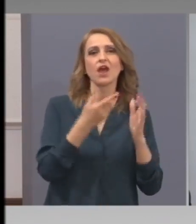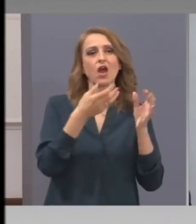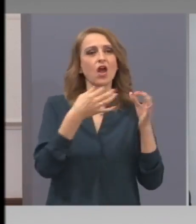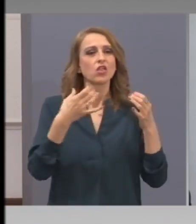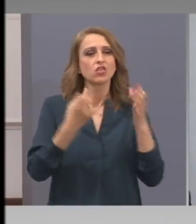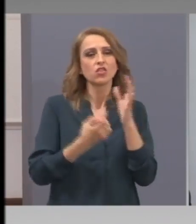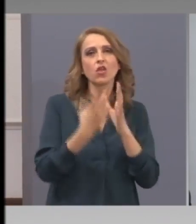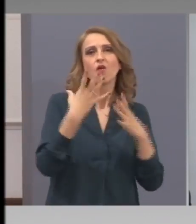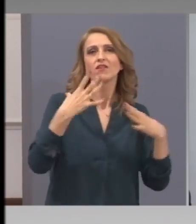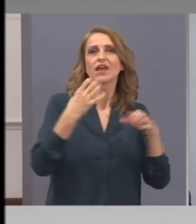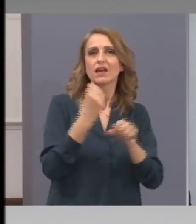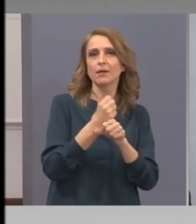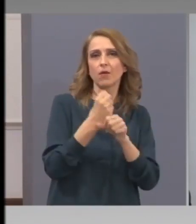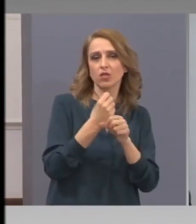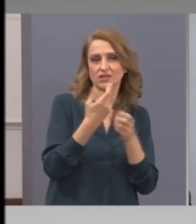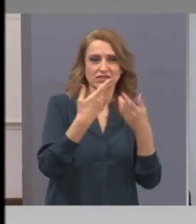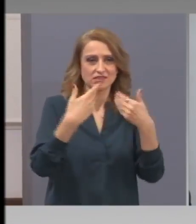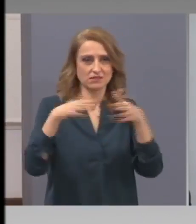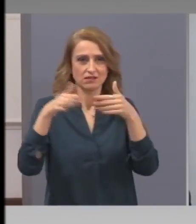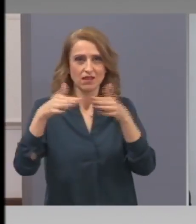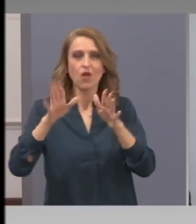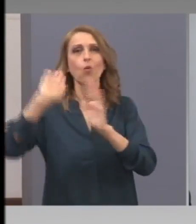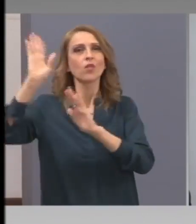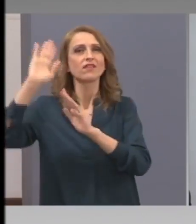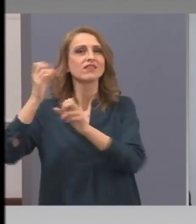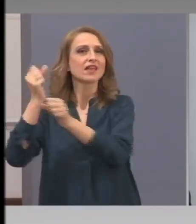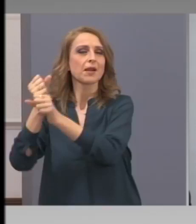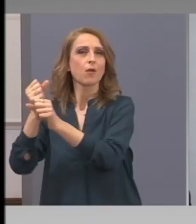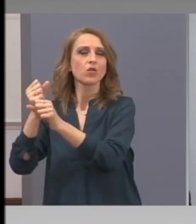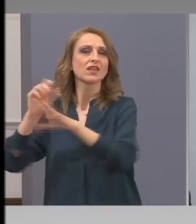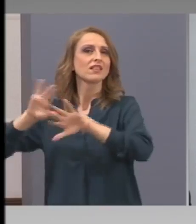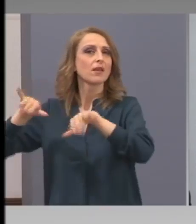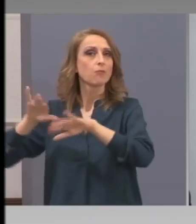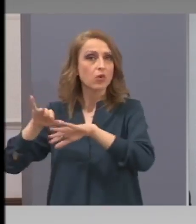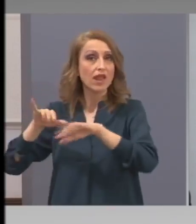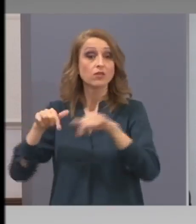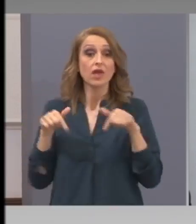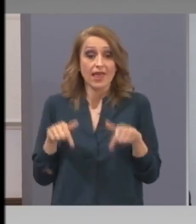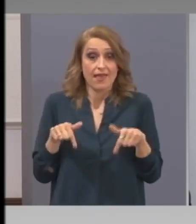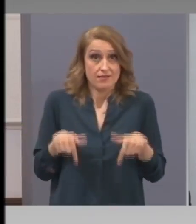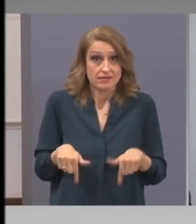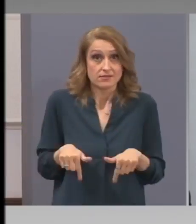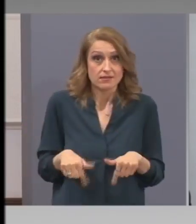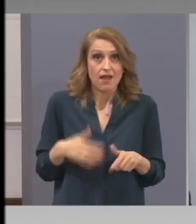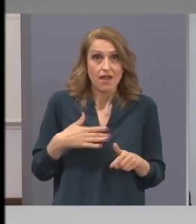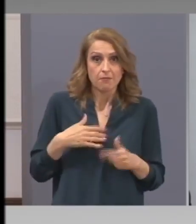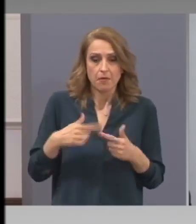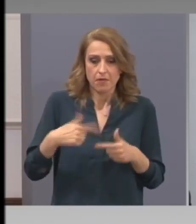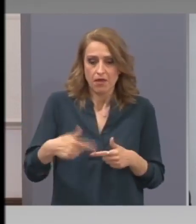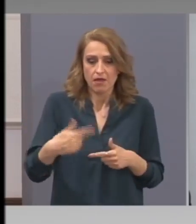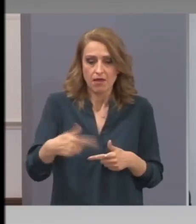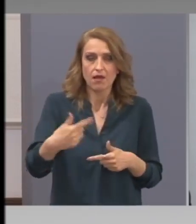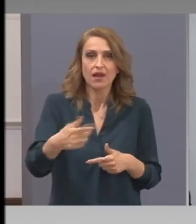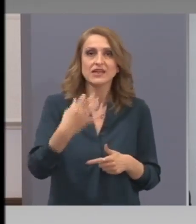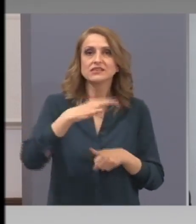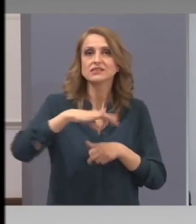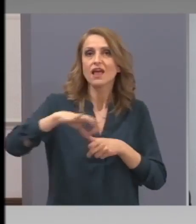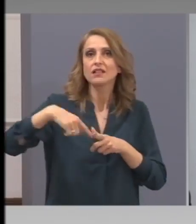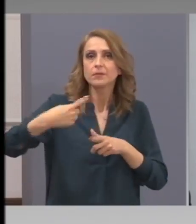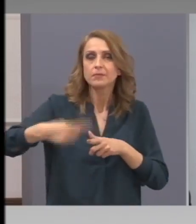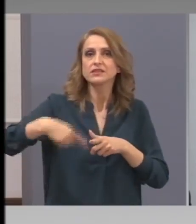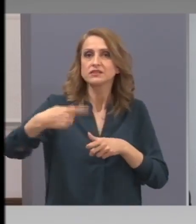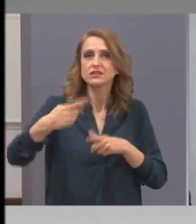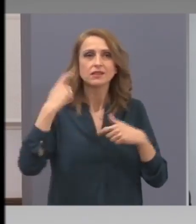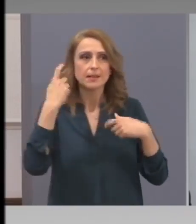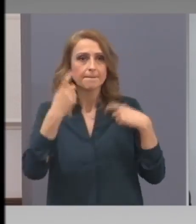потълтият на морето. и тук имаме седмици време да мислим заедно с всички, отговарям ти вече на